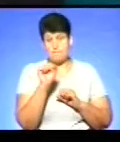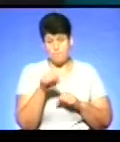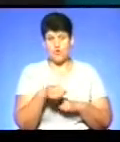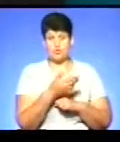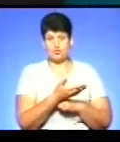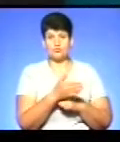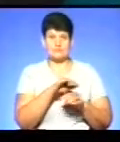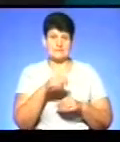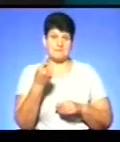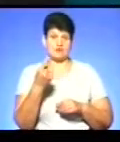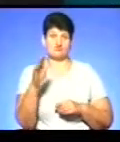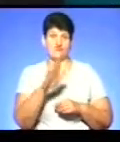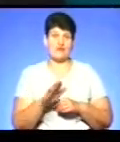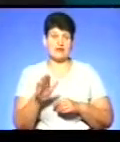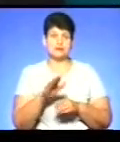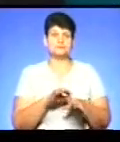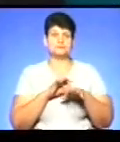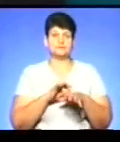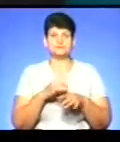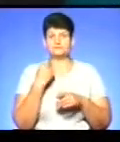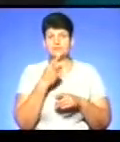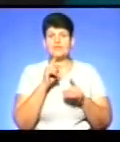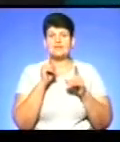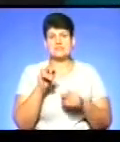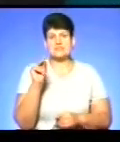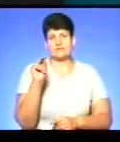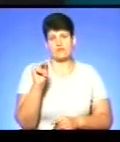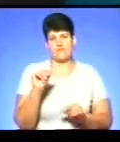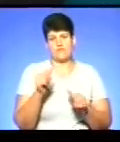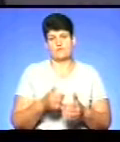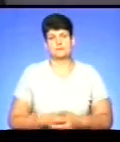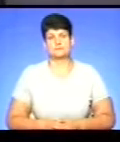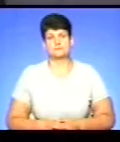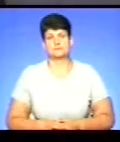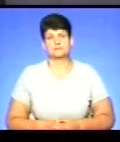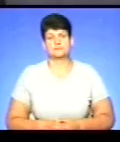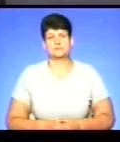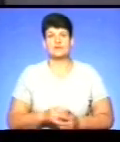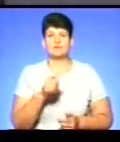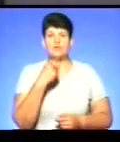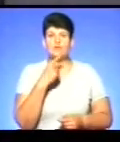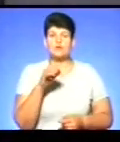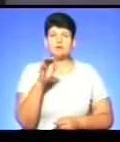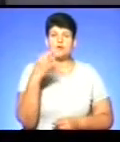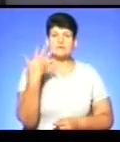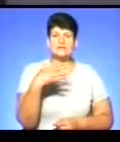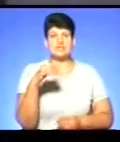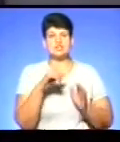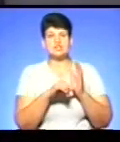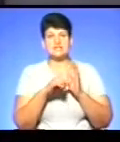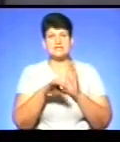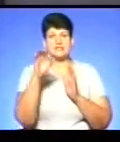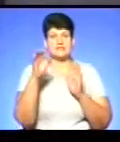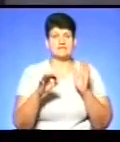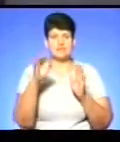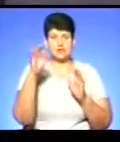після першого вересня здійснювати мовлення тільки в цифровому форматі. Ви говорите про 50-60% покриття